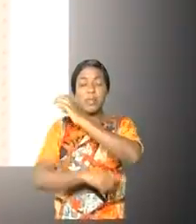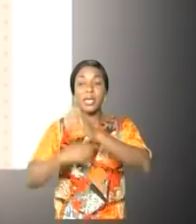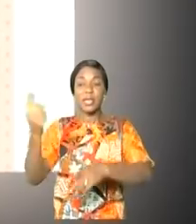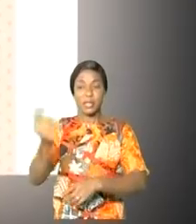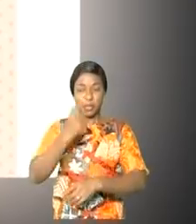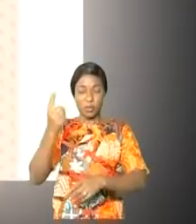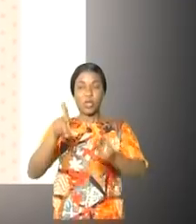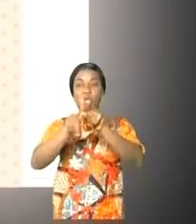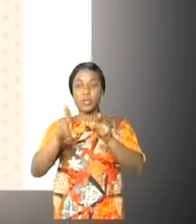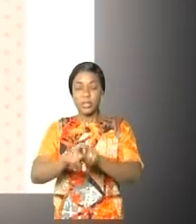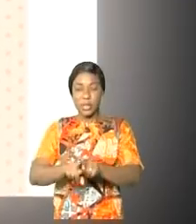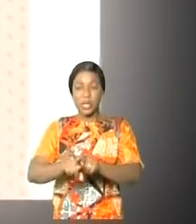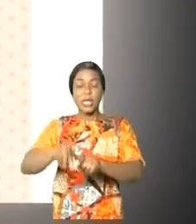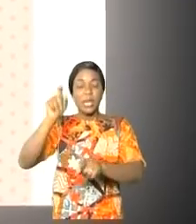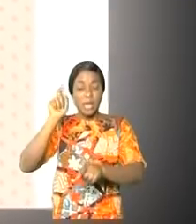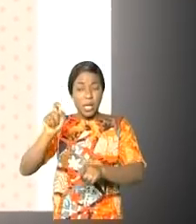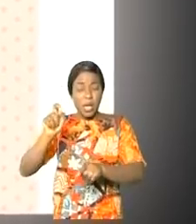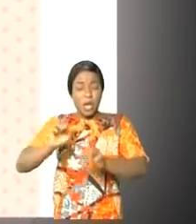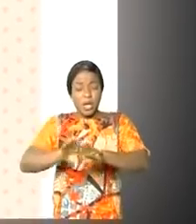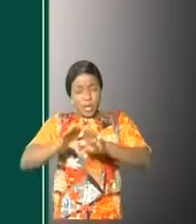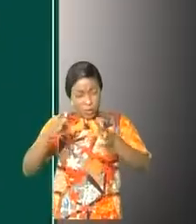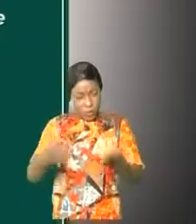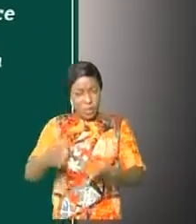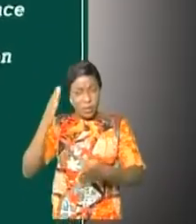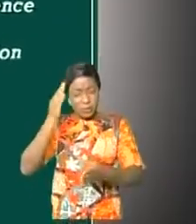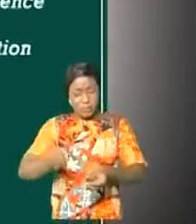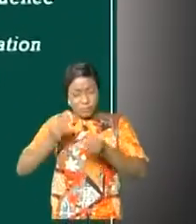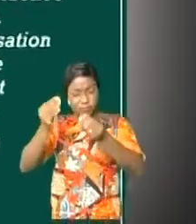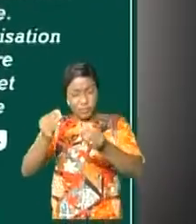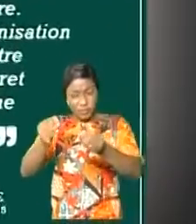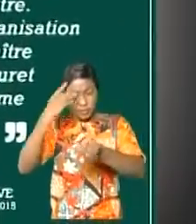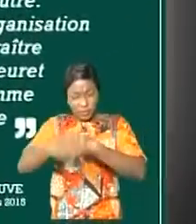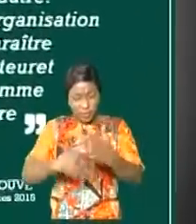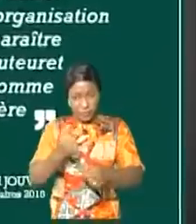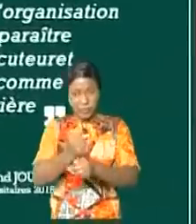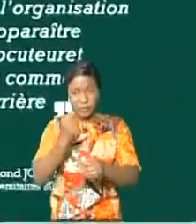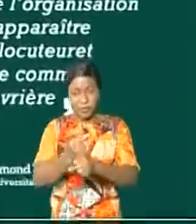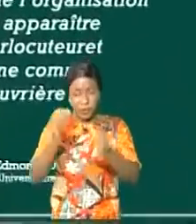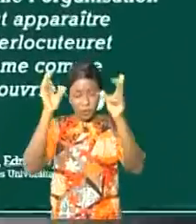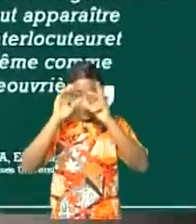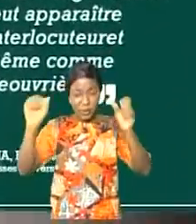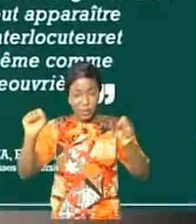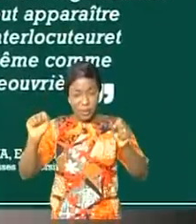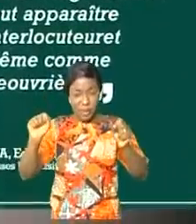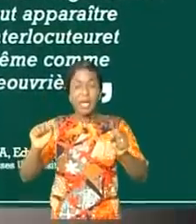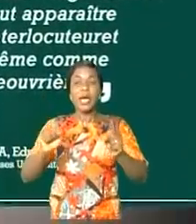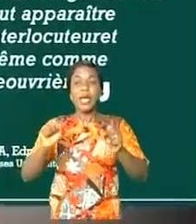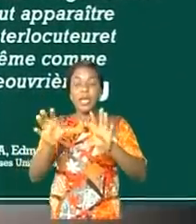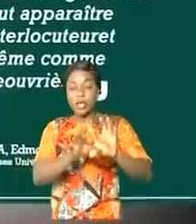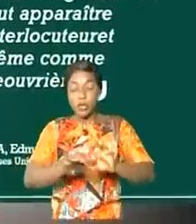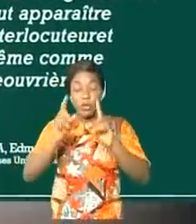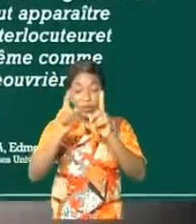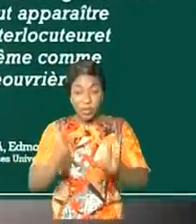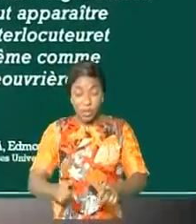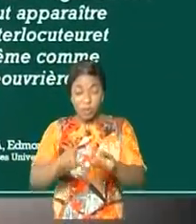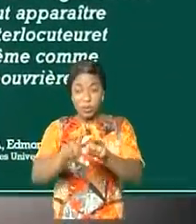africaine, le professeur Edmond Jouve pense que les attributions du président en exercice peuvent a priori paraître modestes. Cependant,